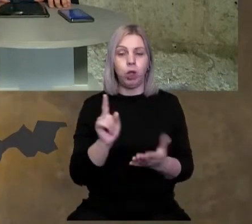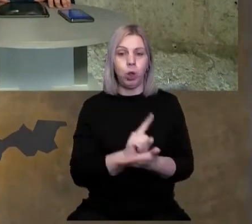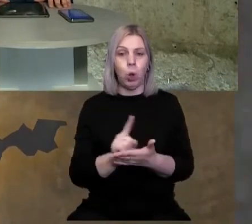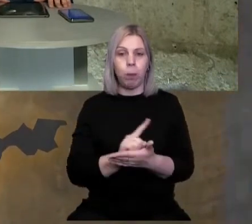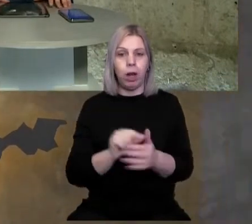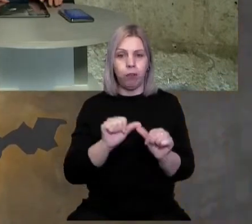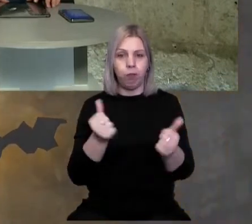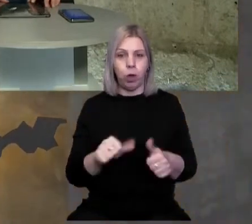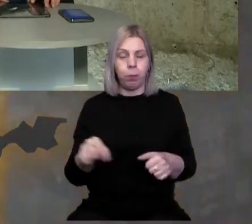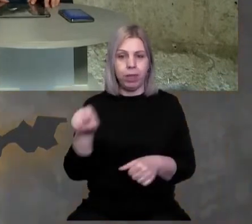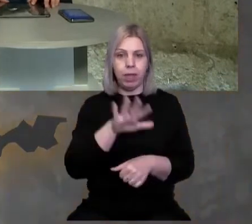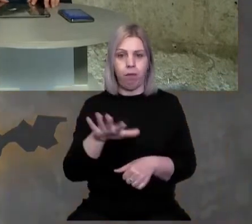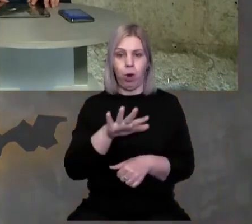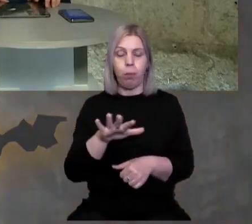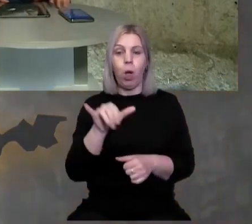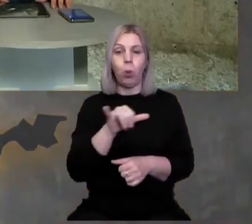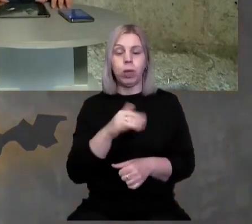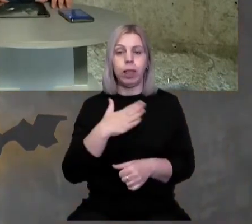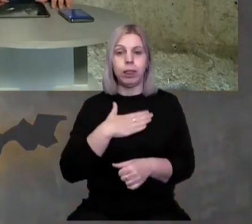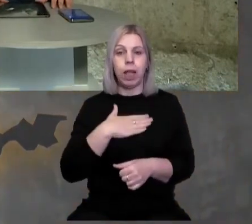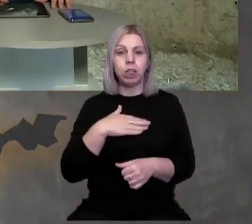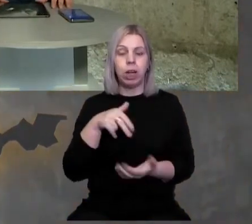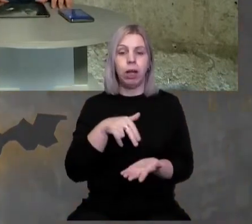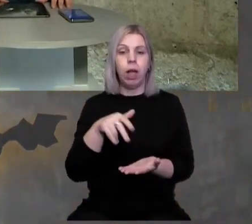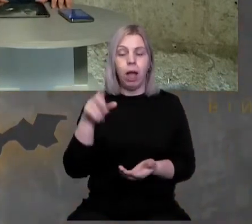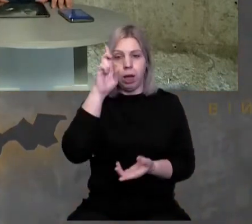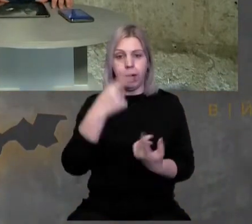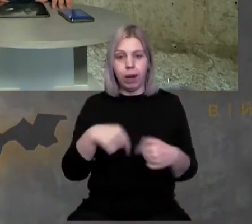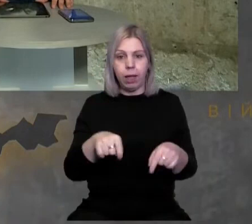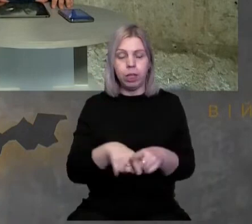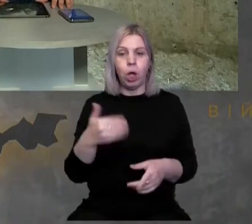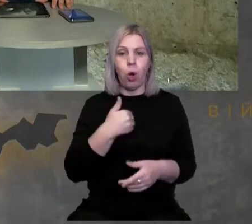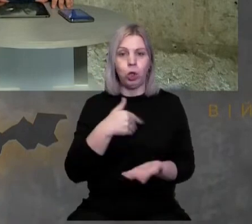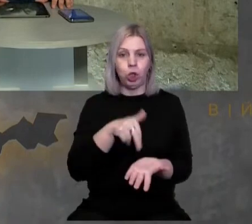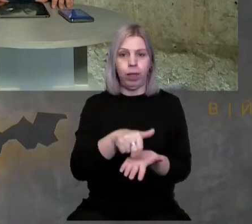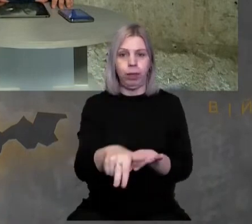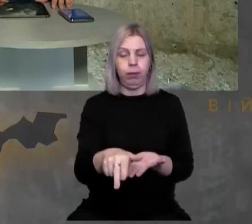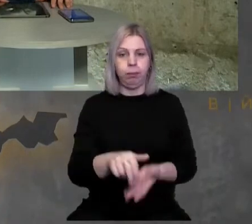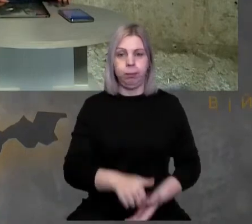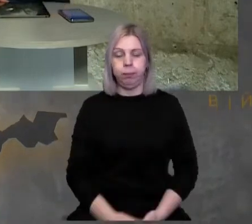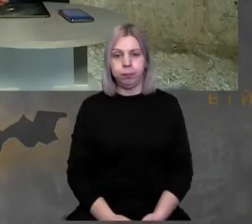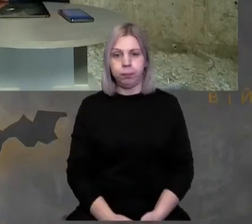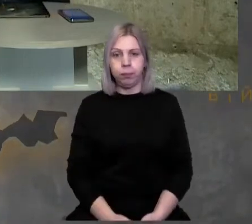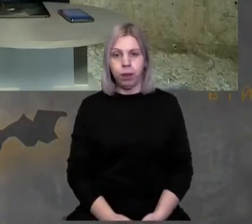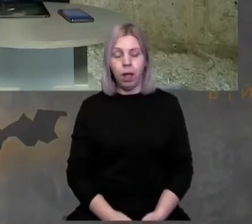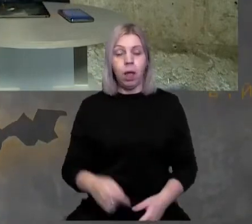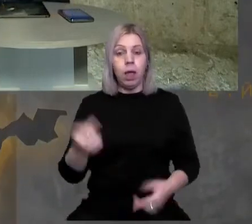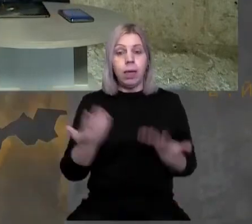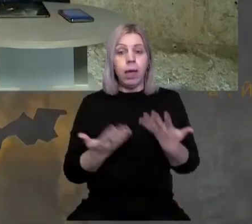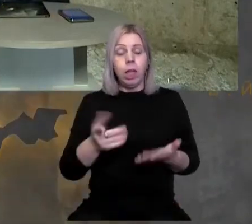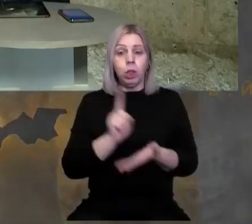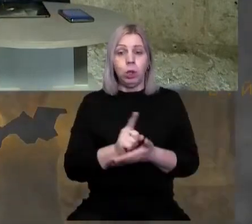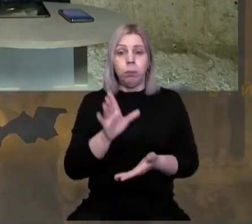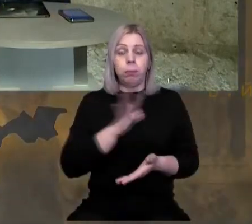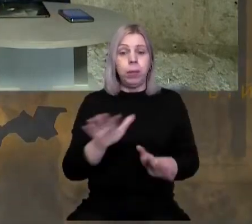нормальний формат європейський, куди наша країна теж хоче йти. Тобто, який